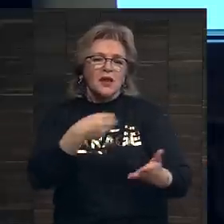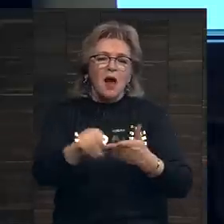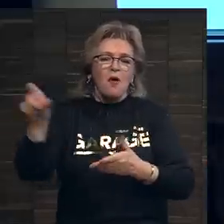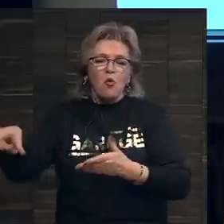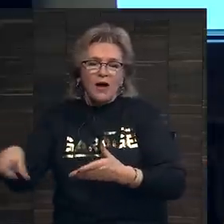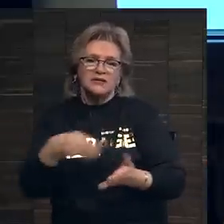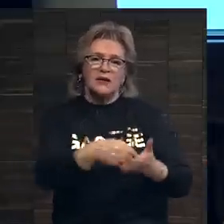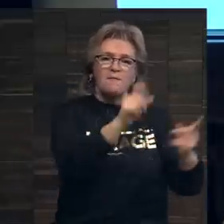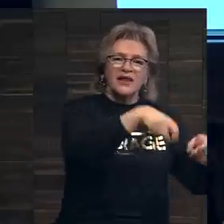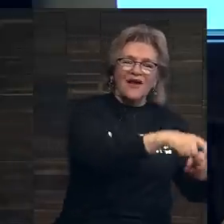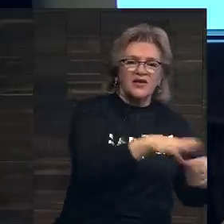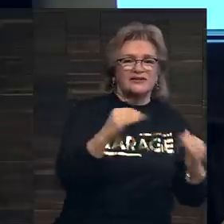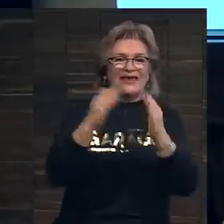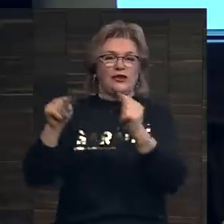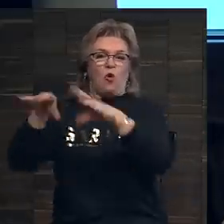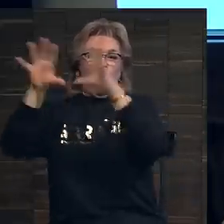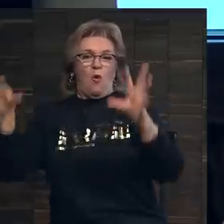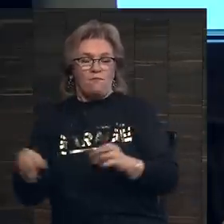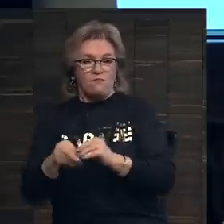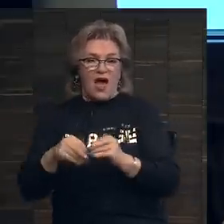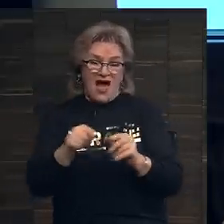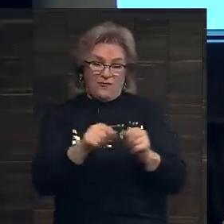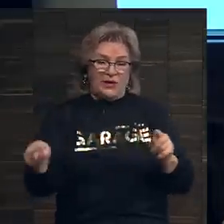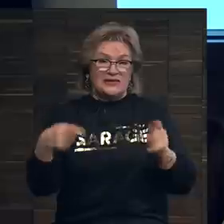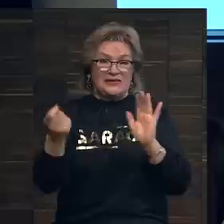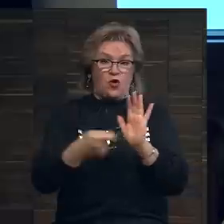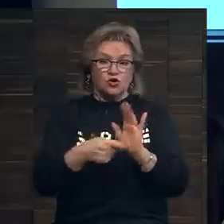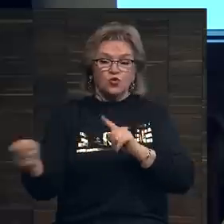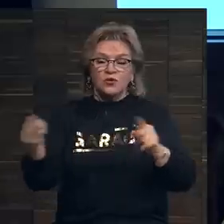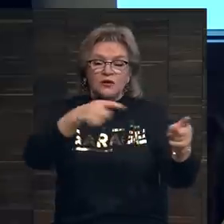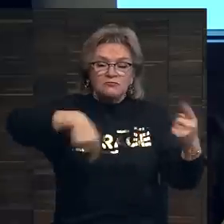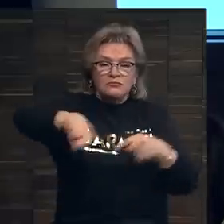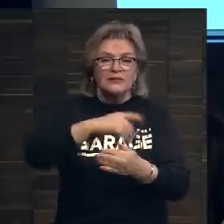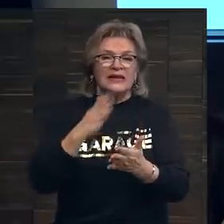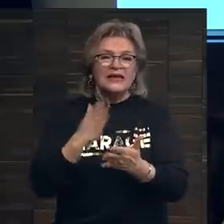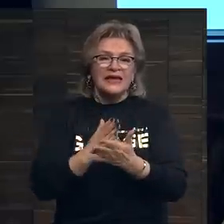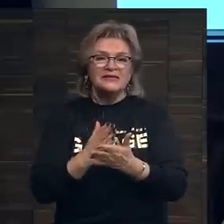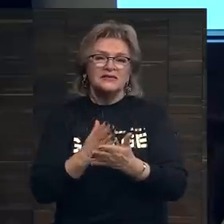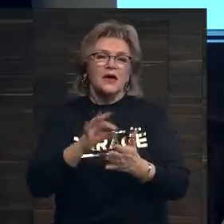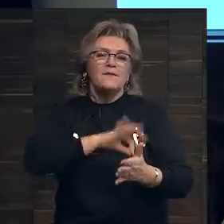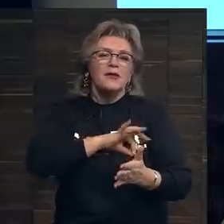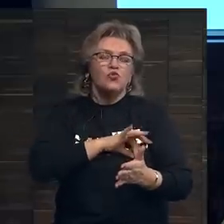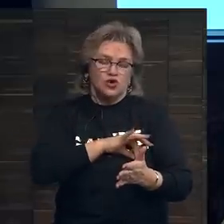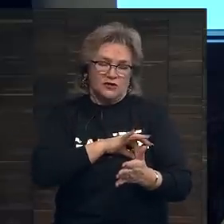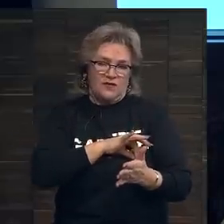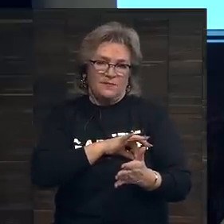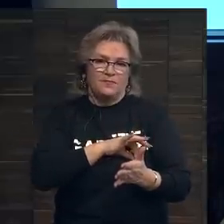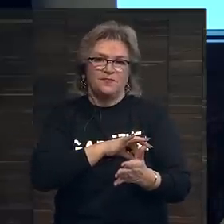покупателя, продавца и для аукционного дома? В процессе аукциона у них есть преимущества